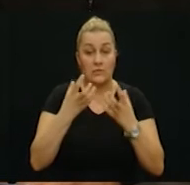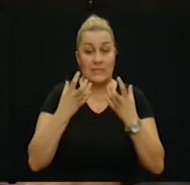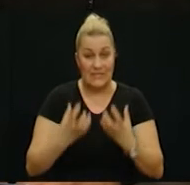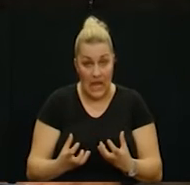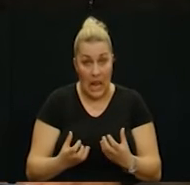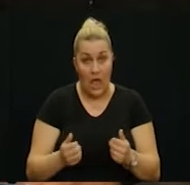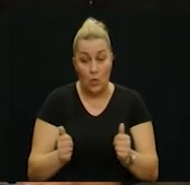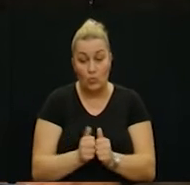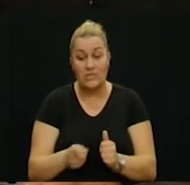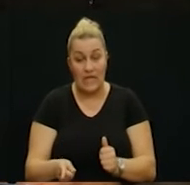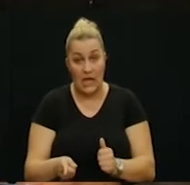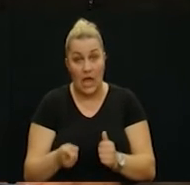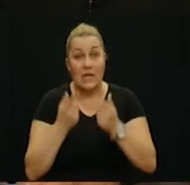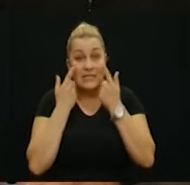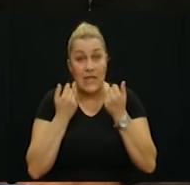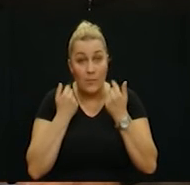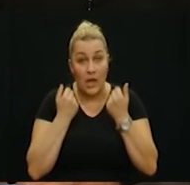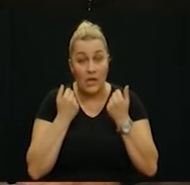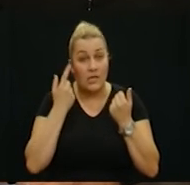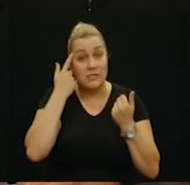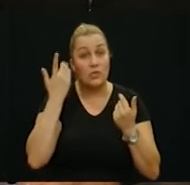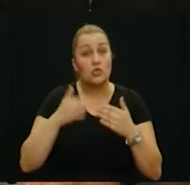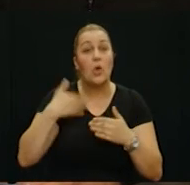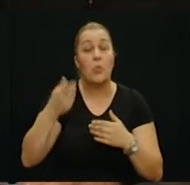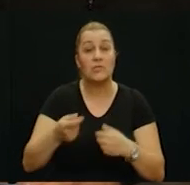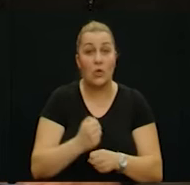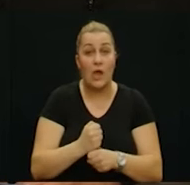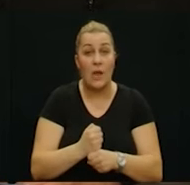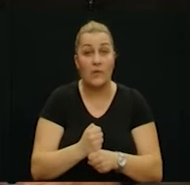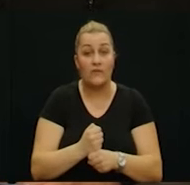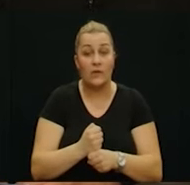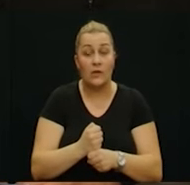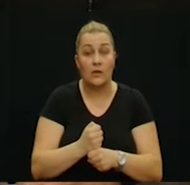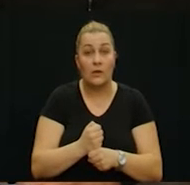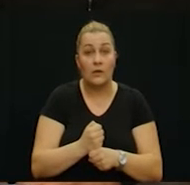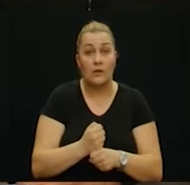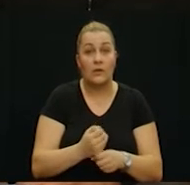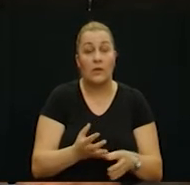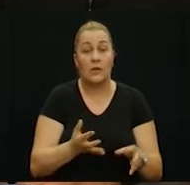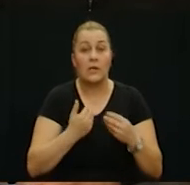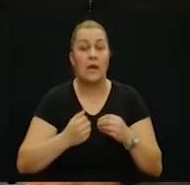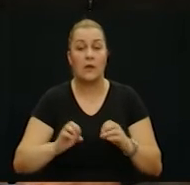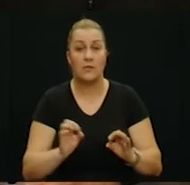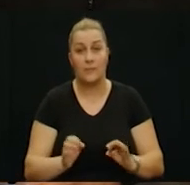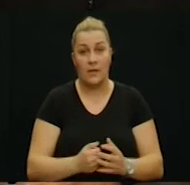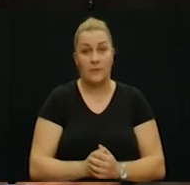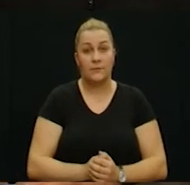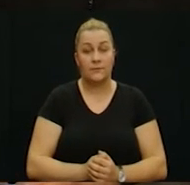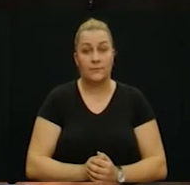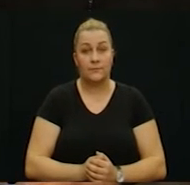Ona je sjela pored njega zaplakala. Znate šta je napravila nakon sat vremena? Krenula je dalje prati rublje.